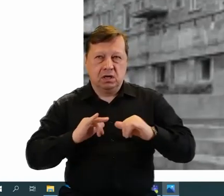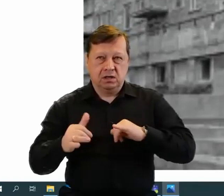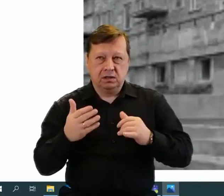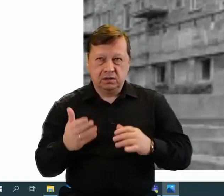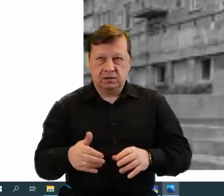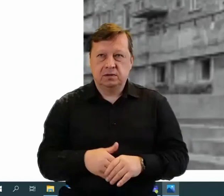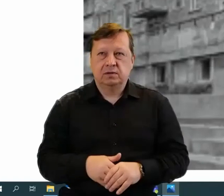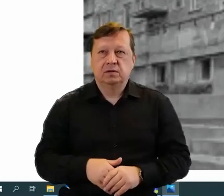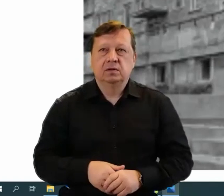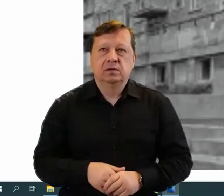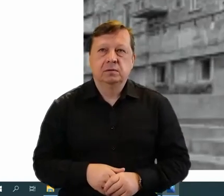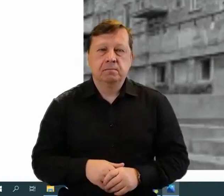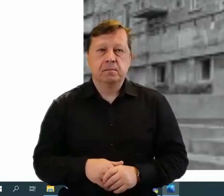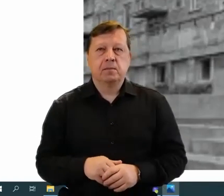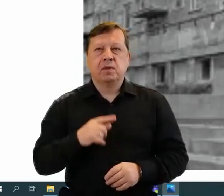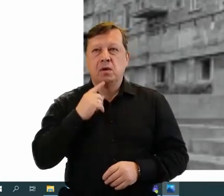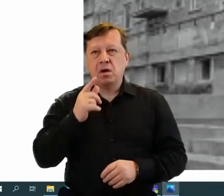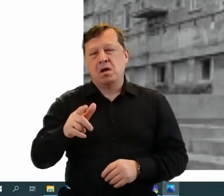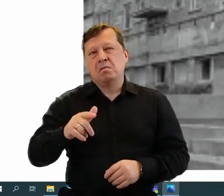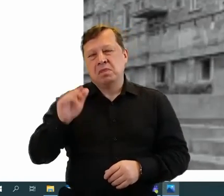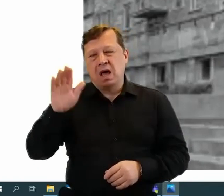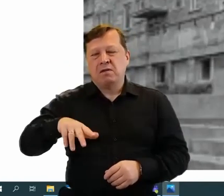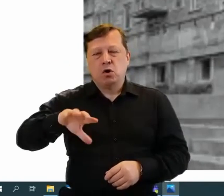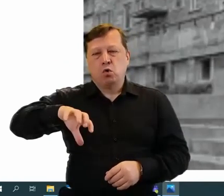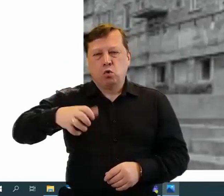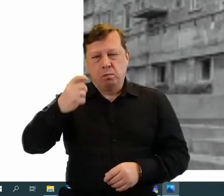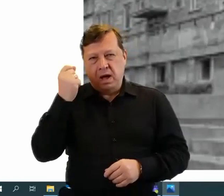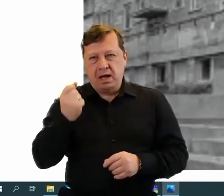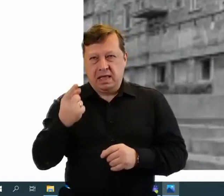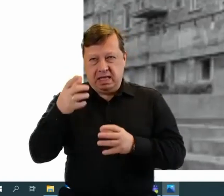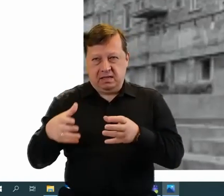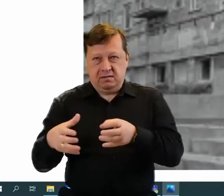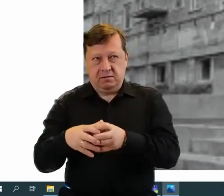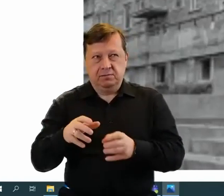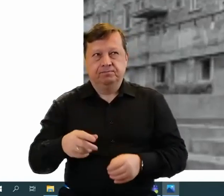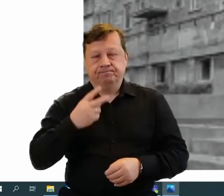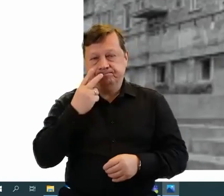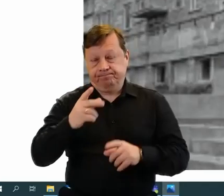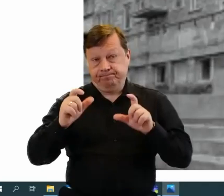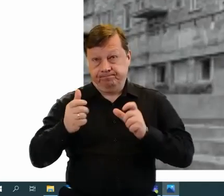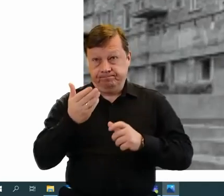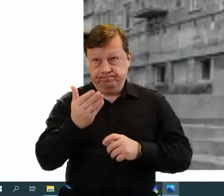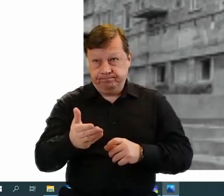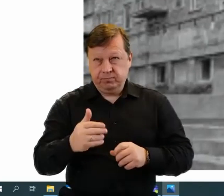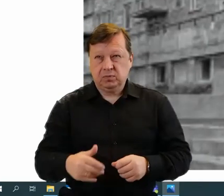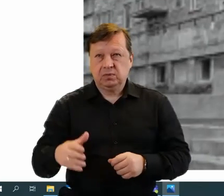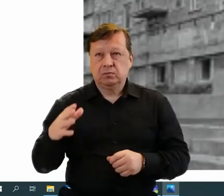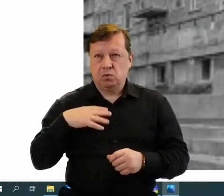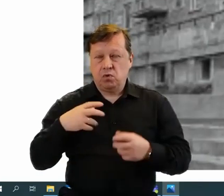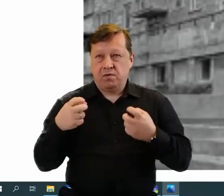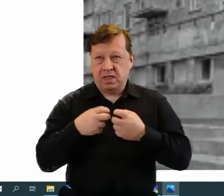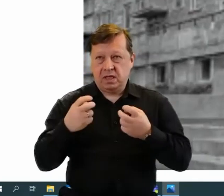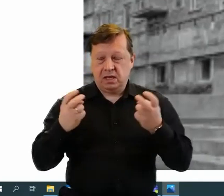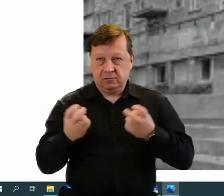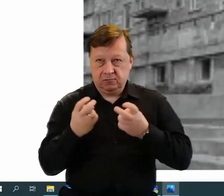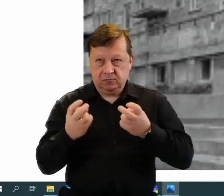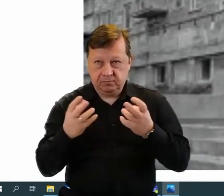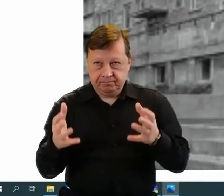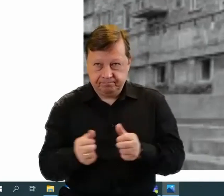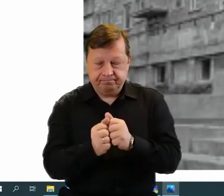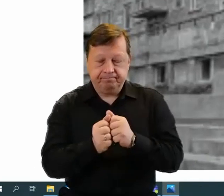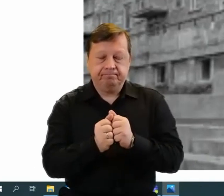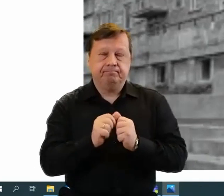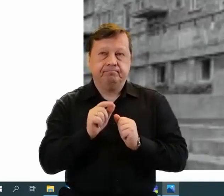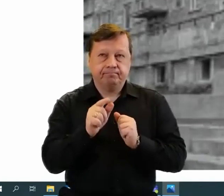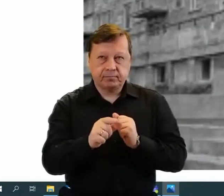stowarzyszeniem zwykłym, raczej jesteśmy grupą inicjatywną. Tutaj widzicie Państwo jedno z tych zdjęć, które sobie wyszukaliśmy w internecie i